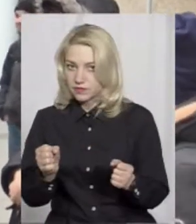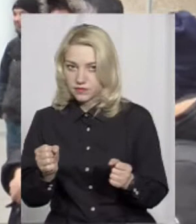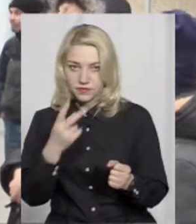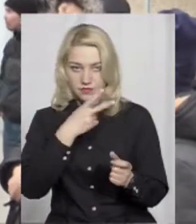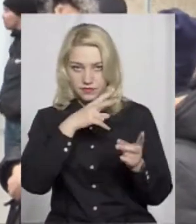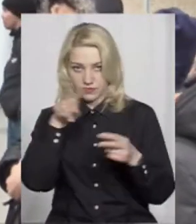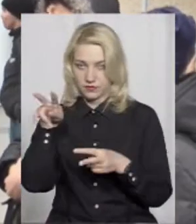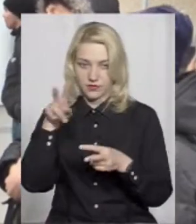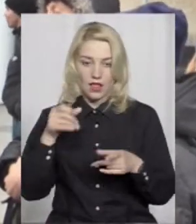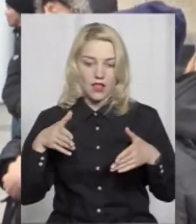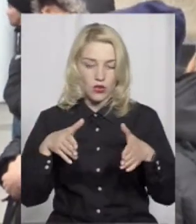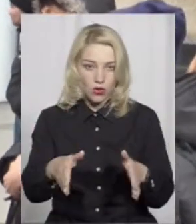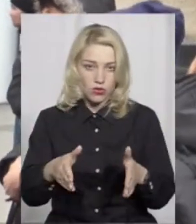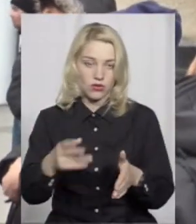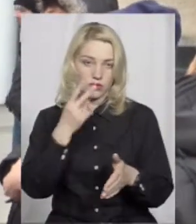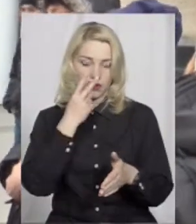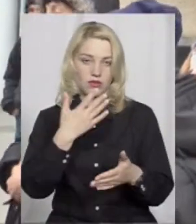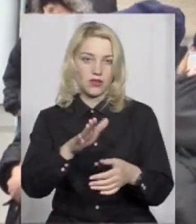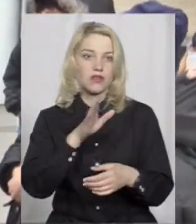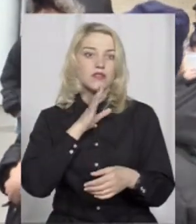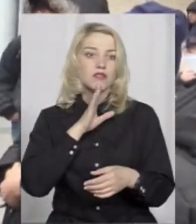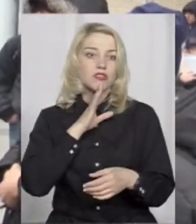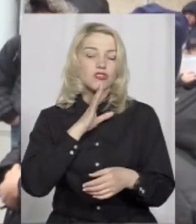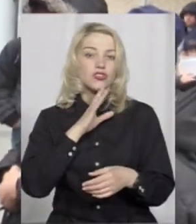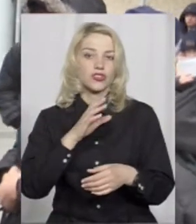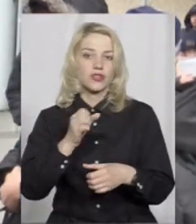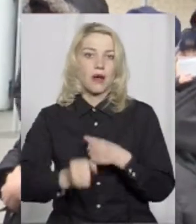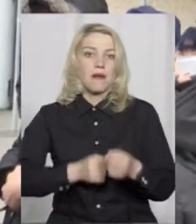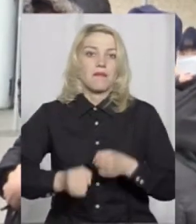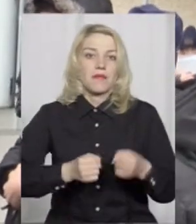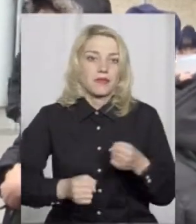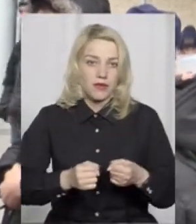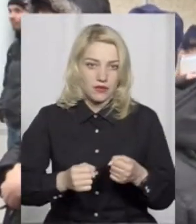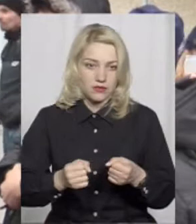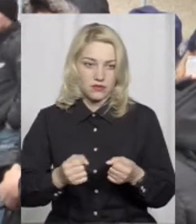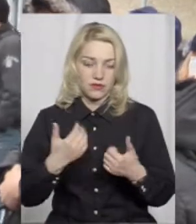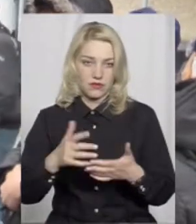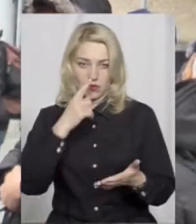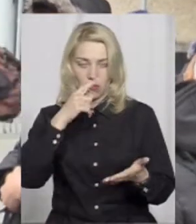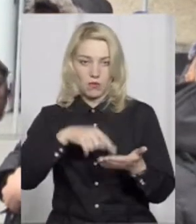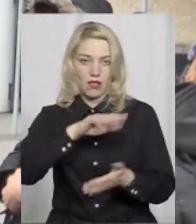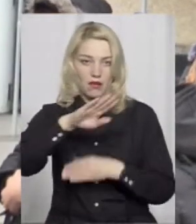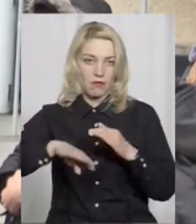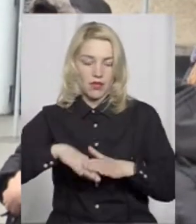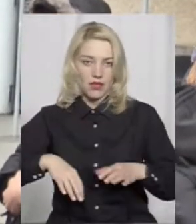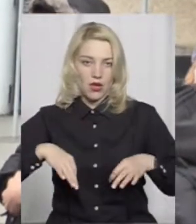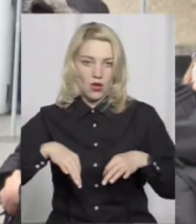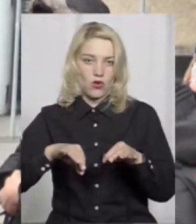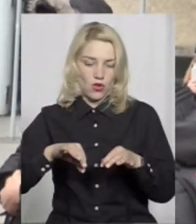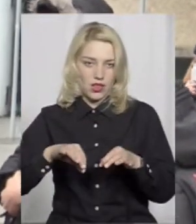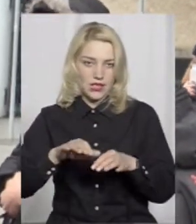взгляд на дорогу і побачив, що вона вже вирішила підбігти трошки, і вже вона виявилася в мене прямо по центру капота.